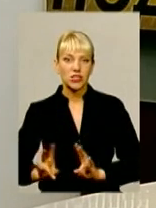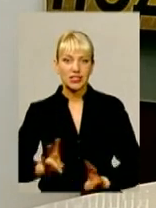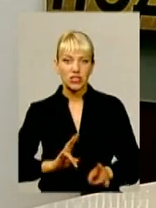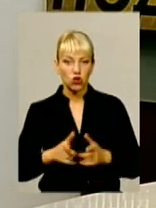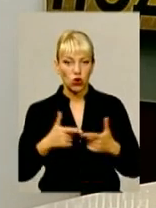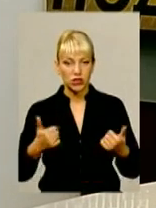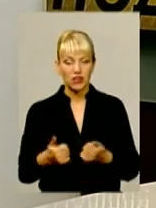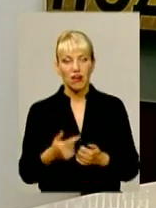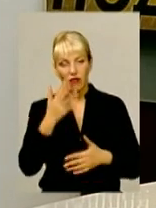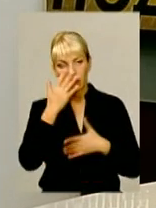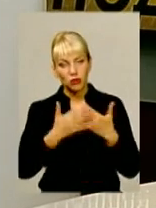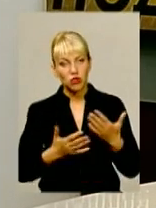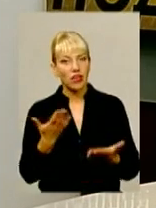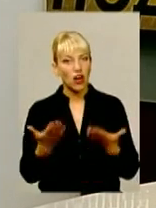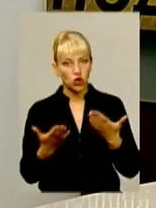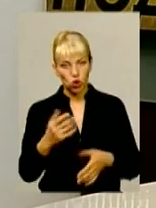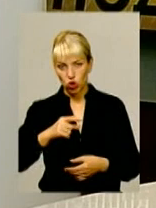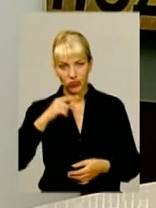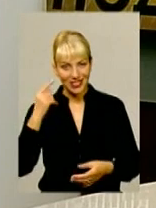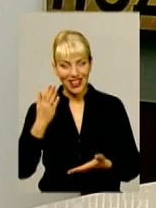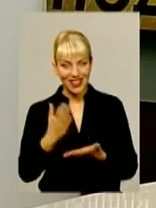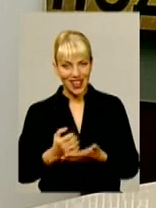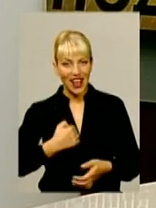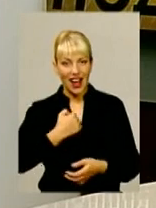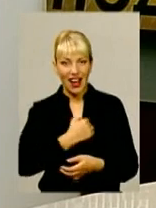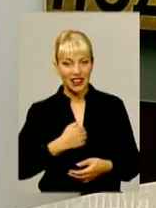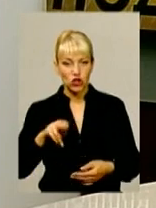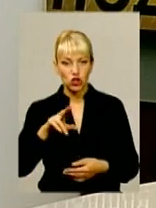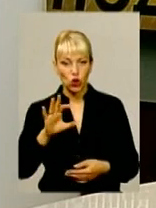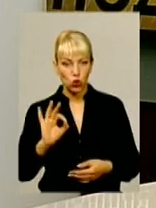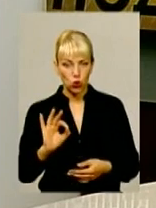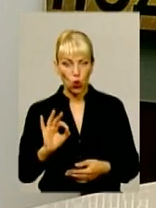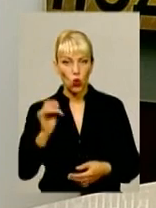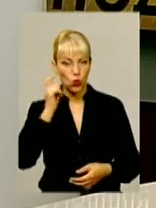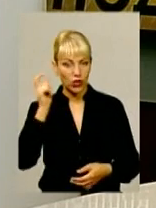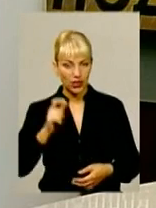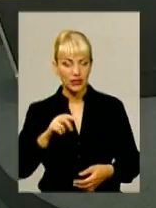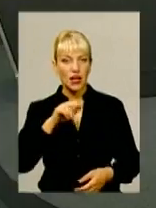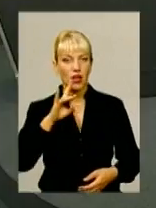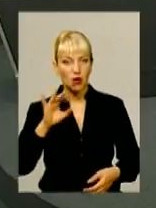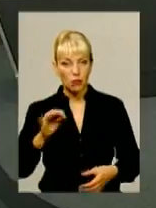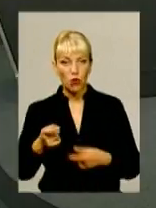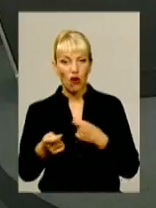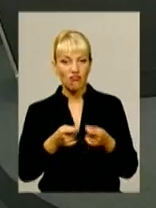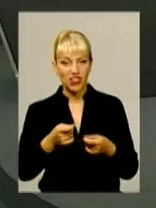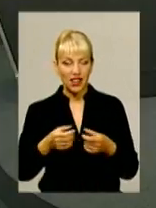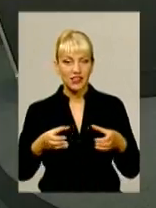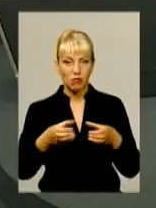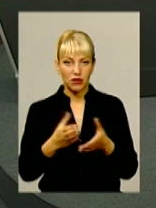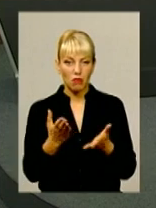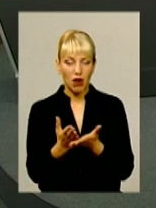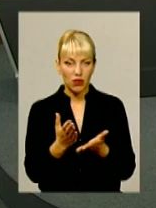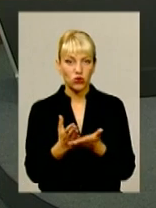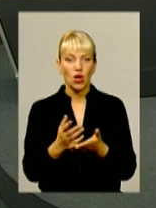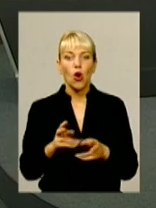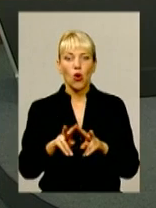агресором щодо України, і влада, у всякому разі, провладні партії мають одну і ту ж саму думку, то